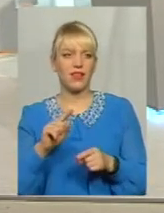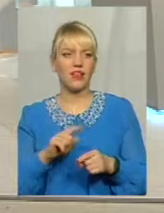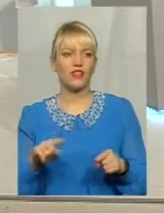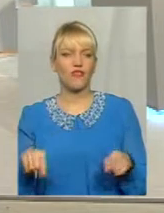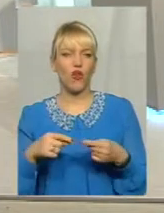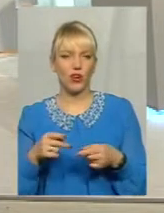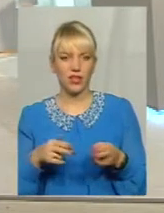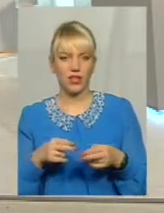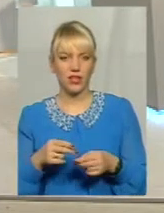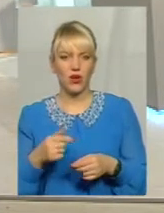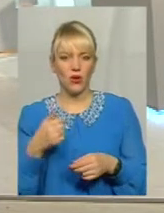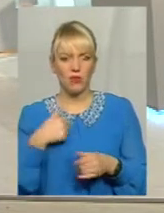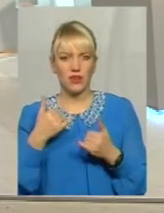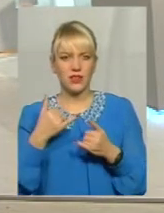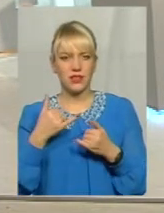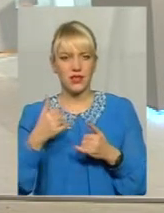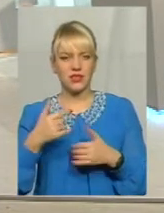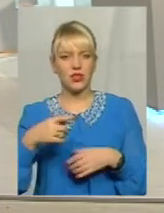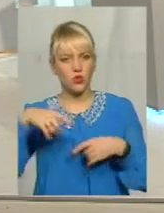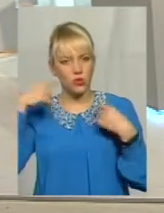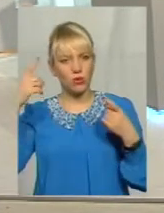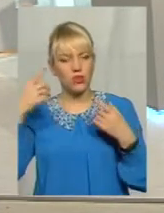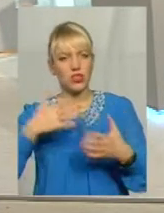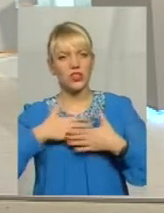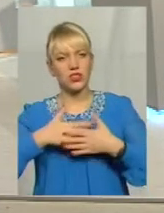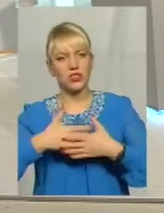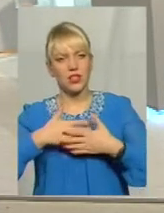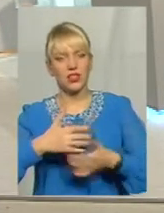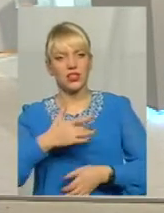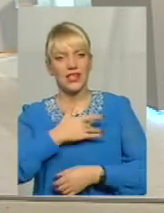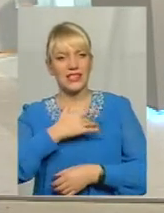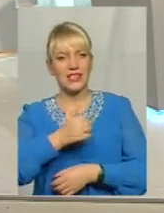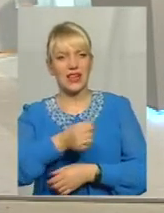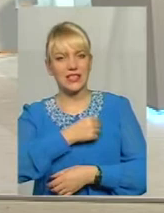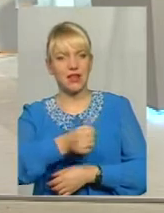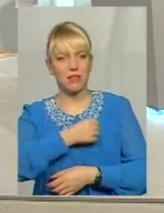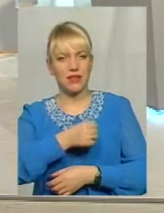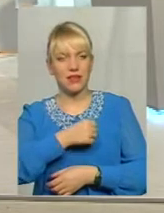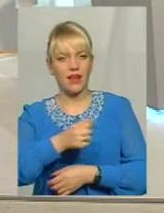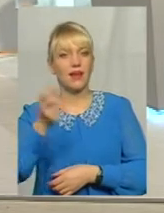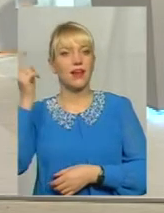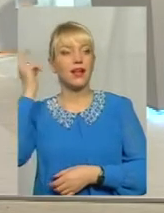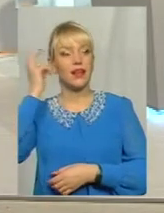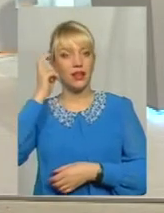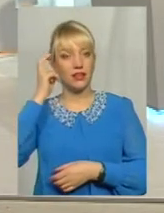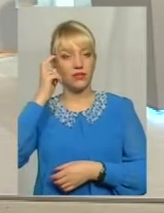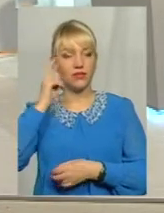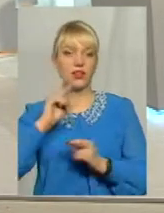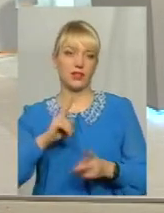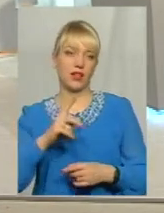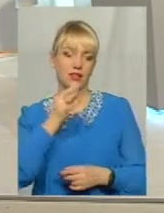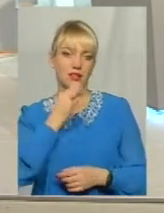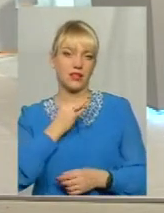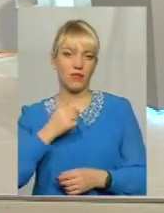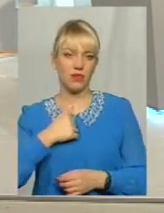Зараз в мене сумасшедша додичка Це дитя Київ Як сказав